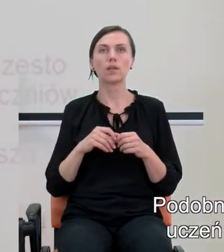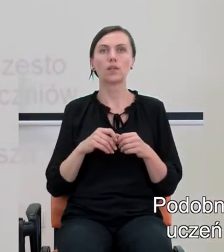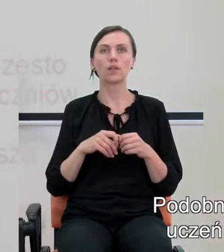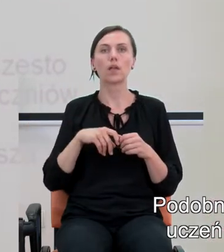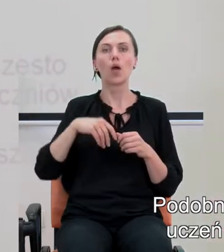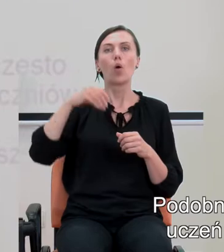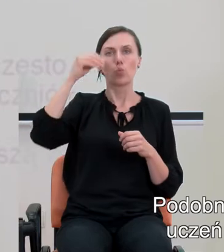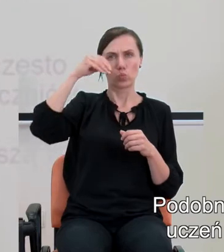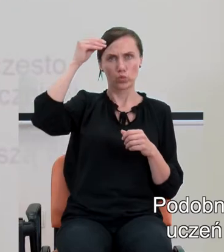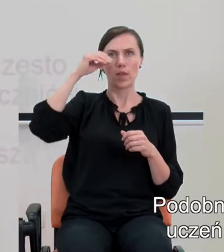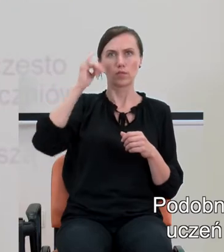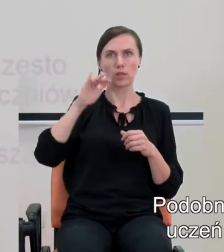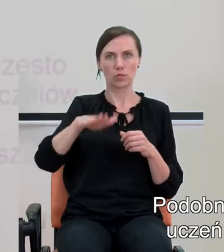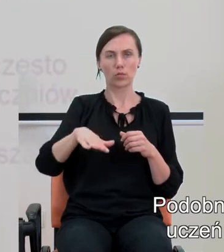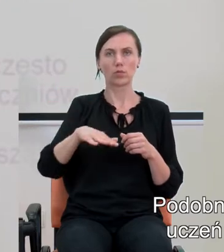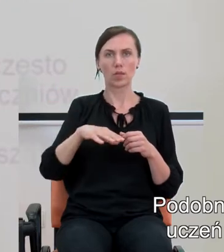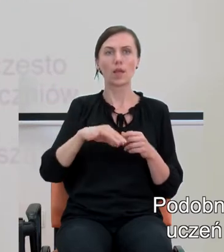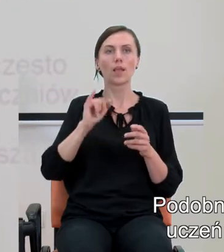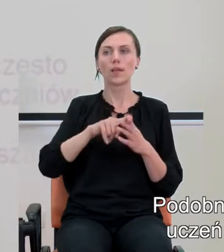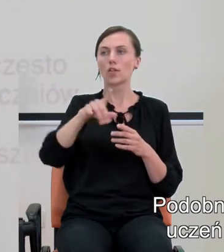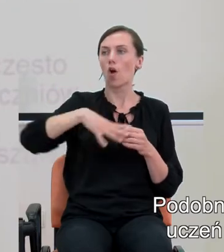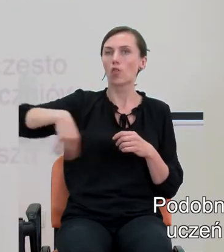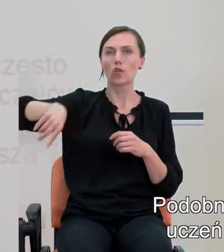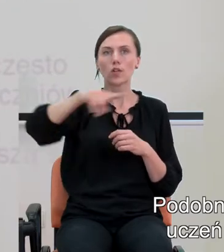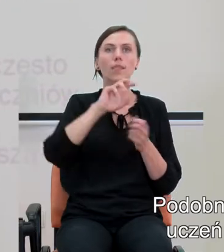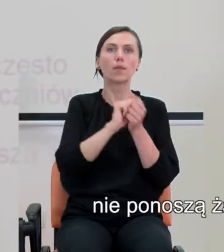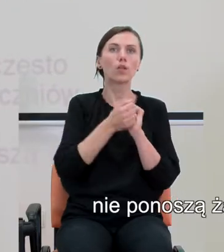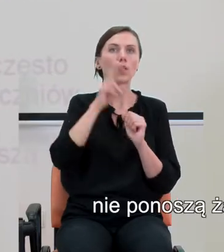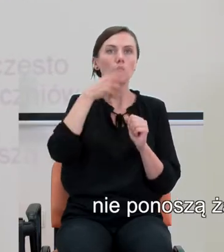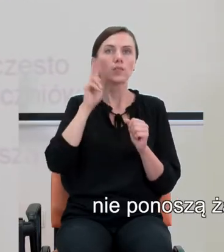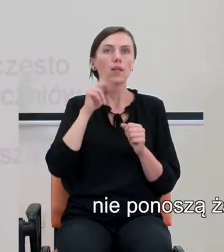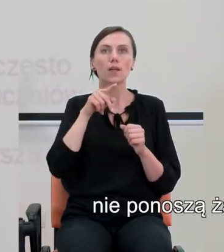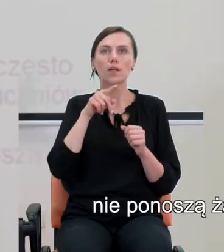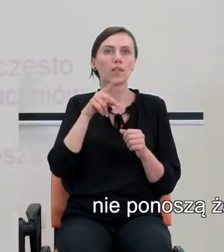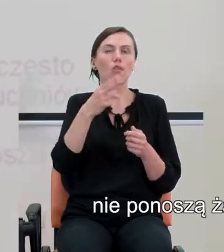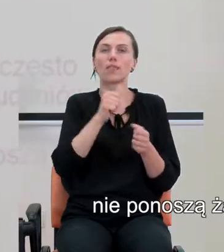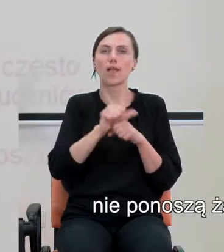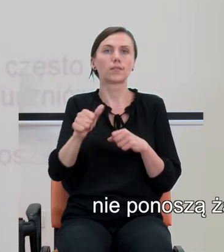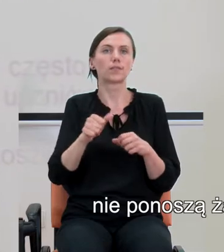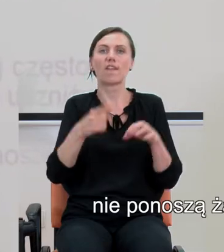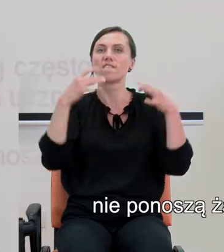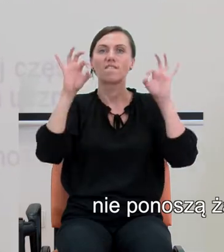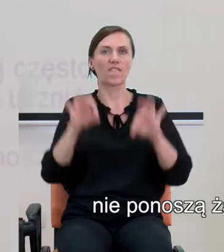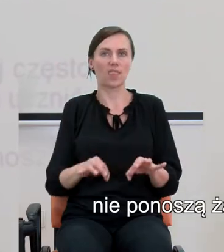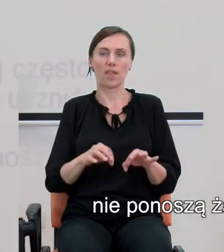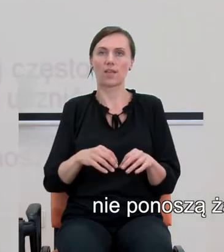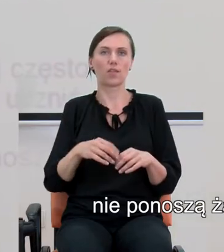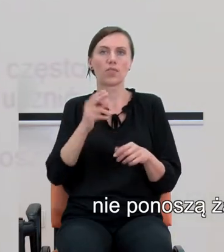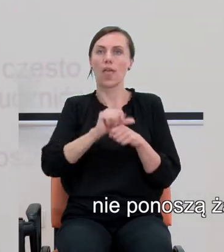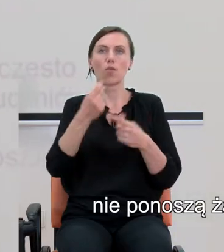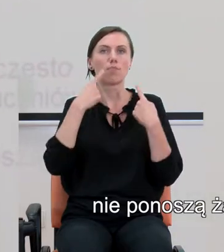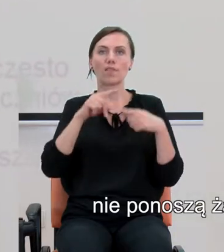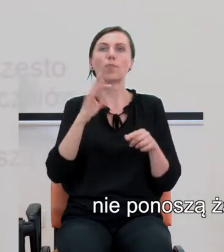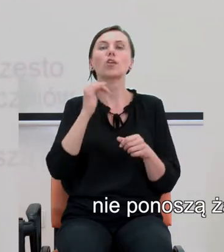uczeń ani jego otoczenie, na przykład rodzice, nie ponoszą żadnej winy za to, że